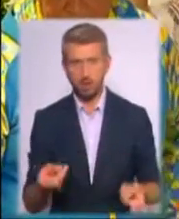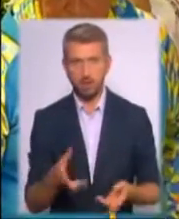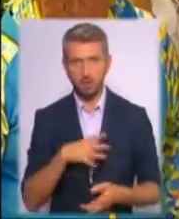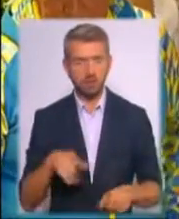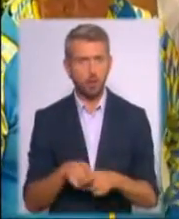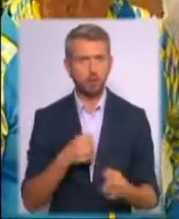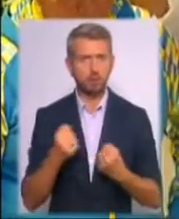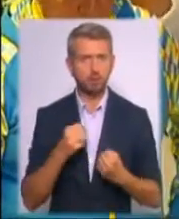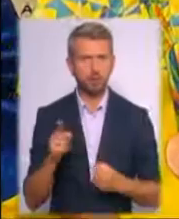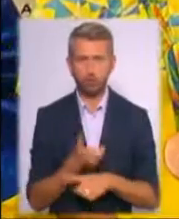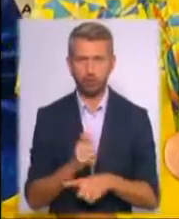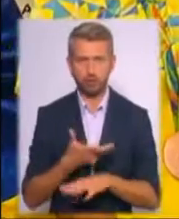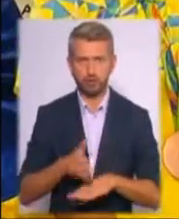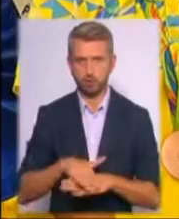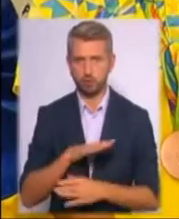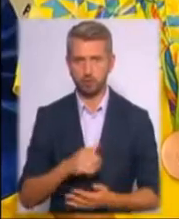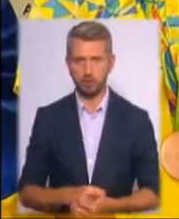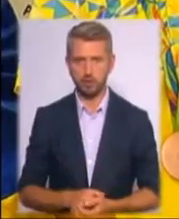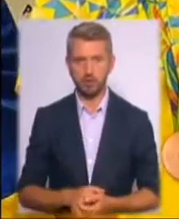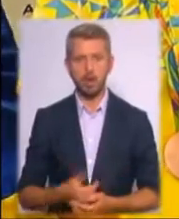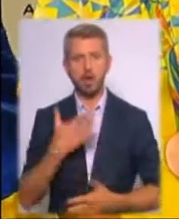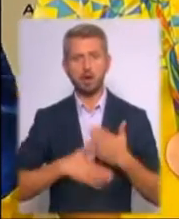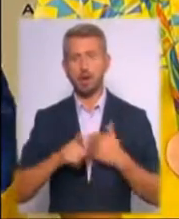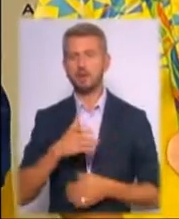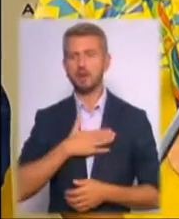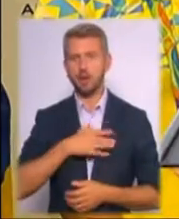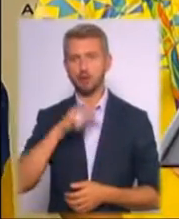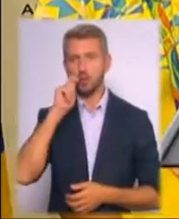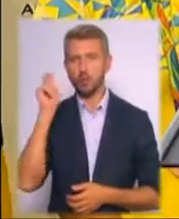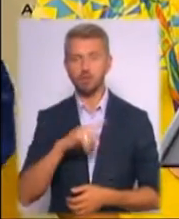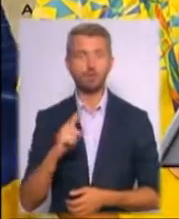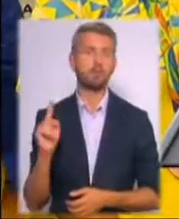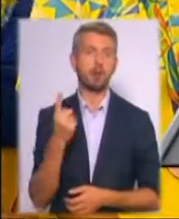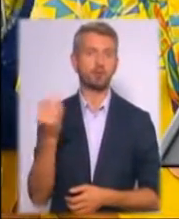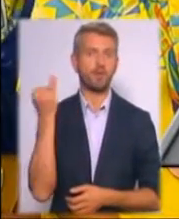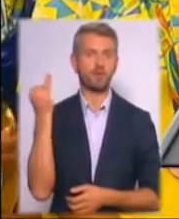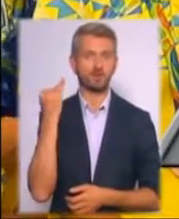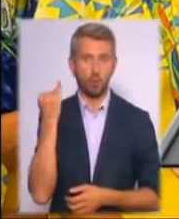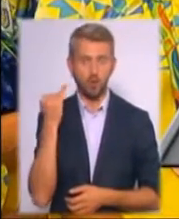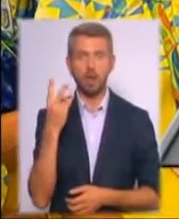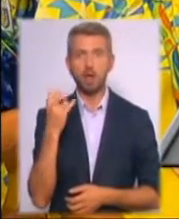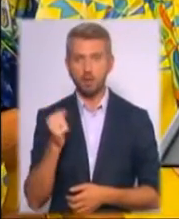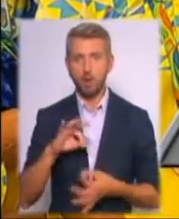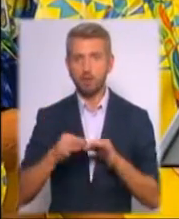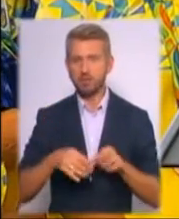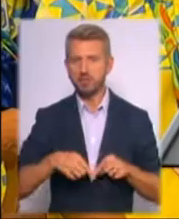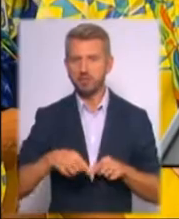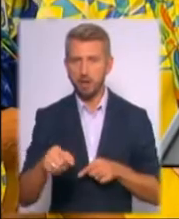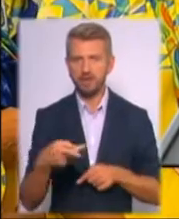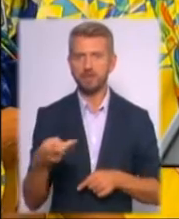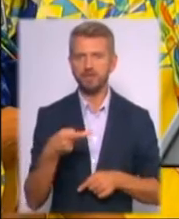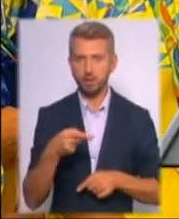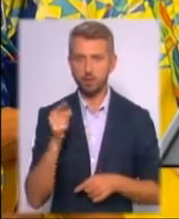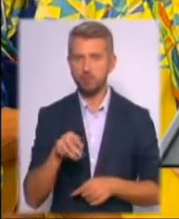дуже тяжко було. Радість за нашу країну, що ми перші в історії взяли на олімпійській дистанції двокінь, тисячі метрів, медаль.